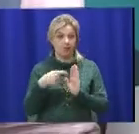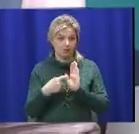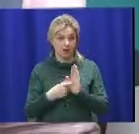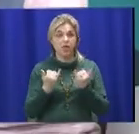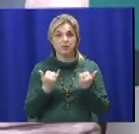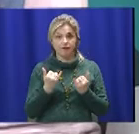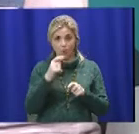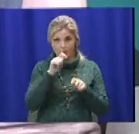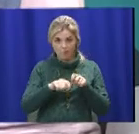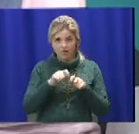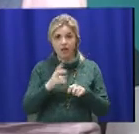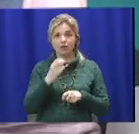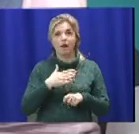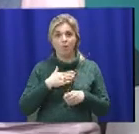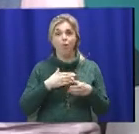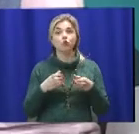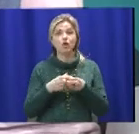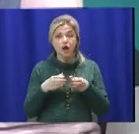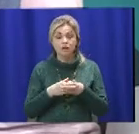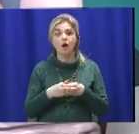дельнице понад рік